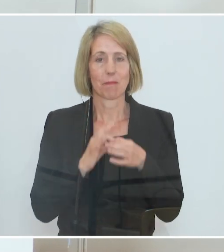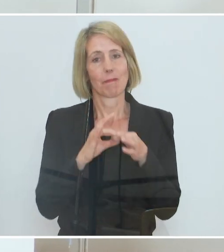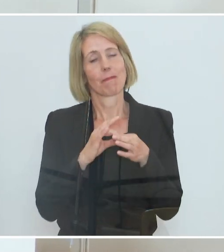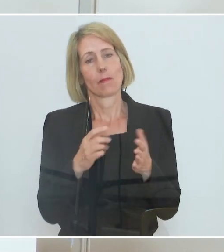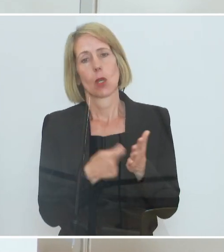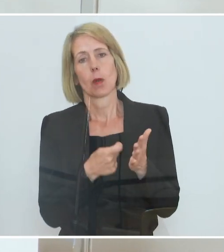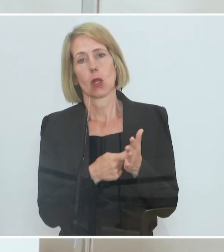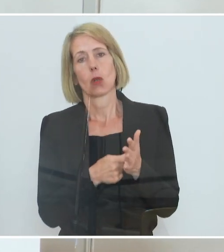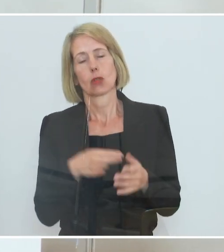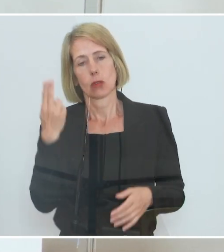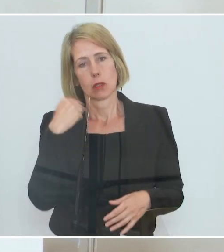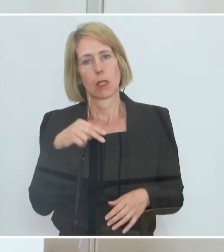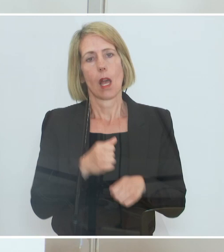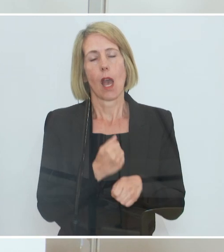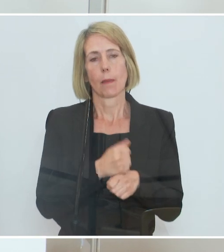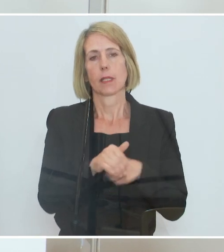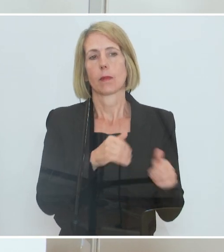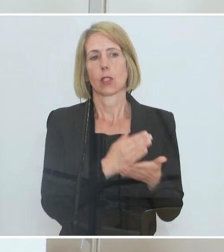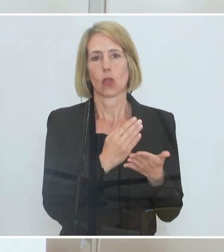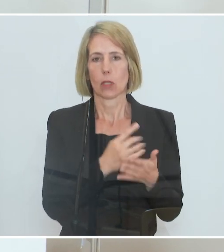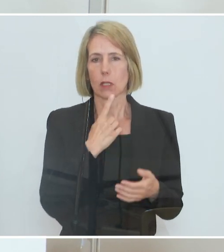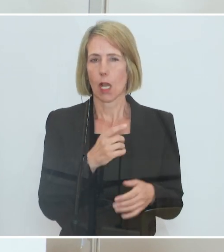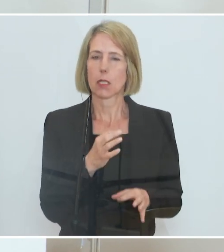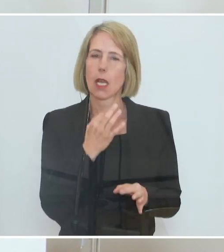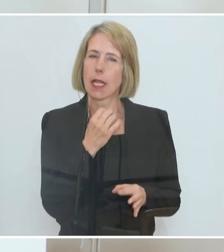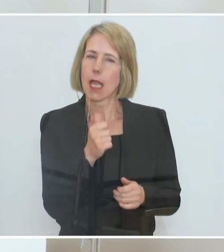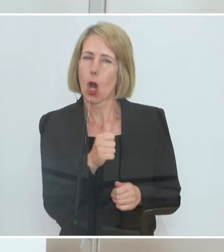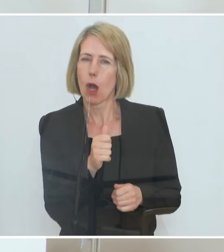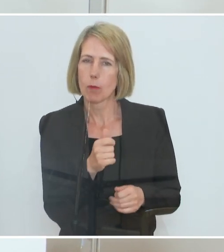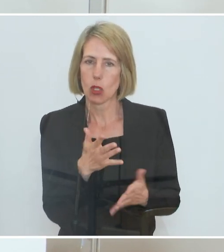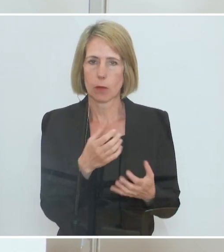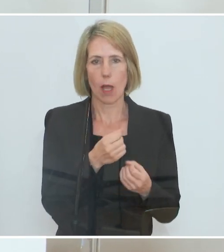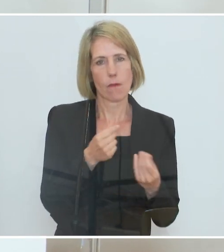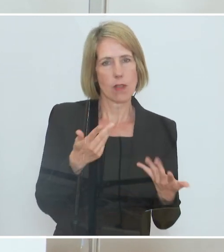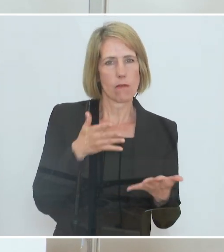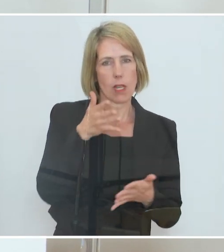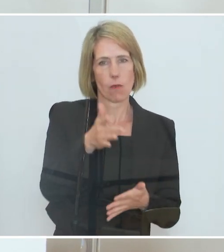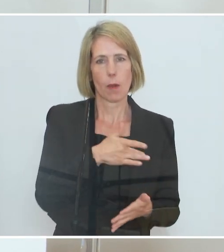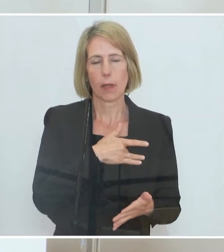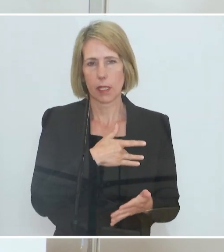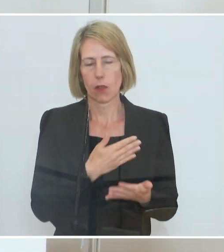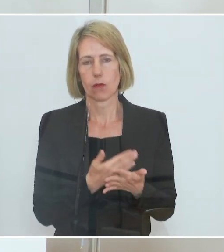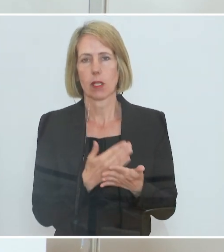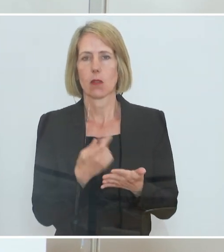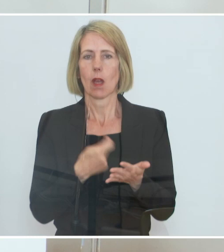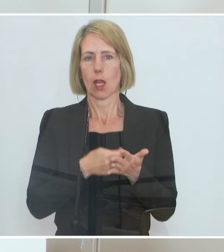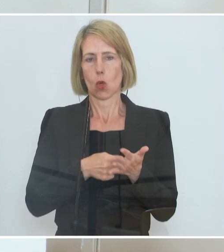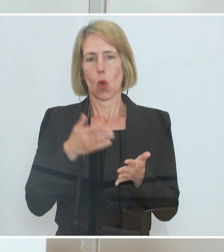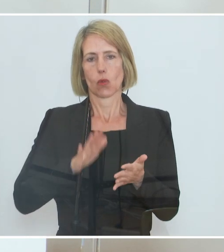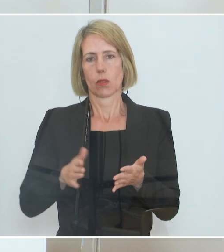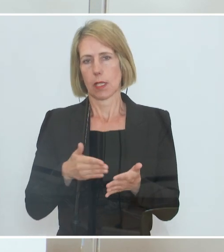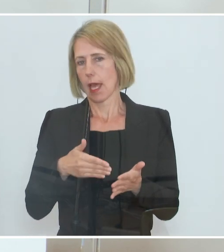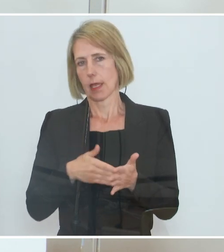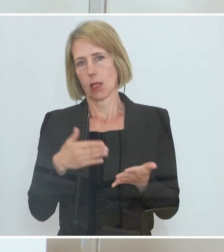Arbeitsminister bereits gesagt hat, dadurch, dass noch nicht genau abschätzbar ist, wie viele das betreffen wird, ist auch die Kostenseite noch schwerer abzuschätzen.